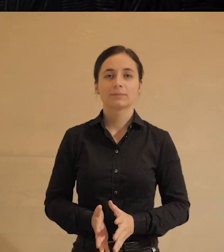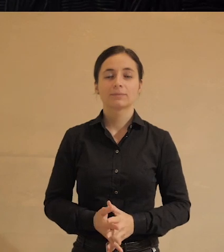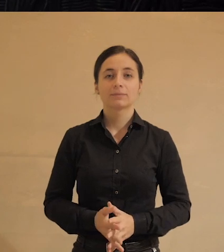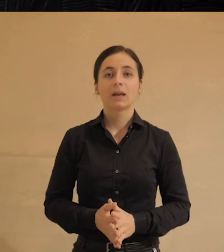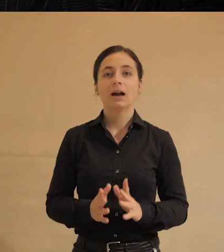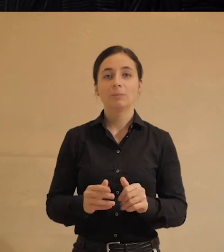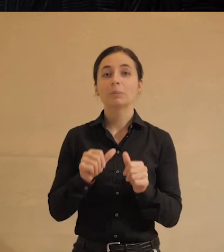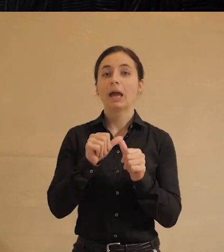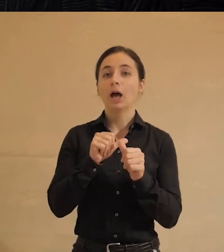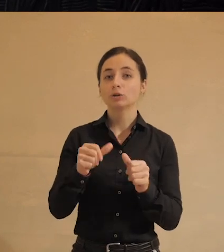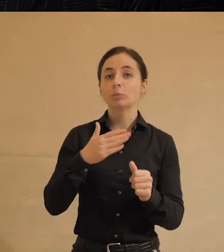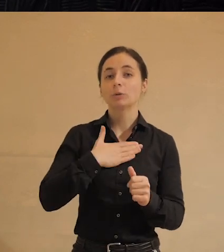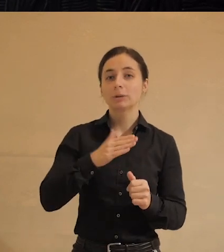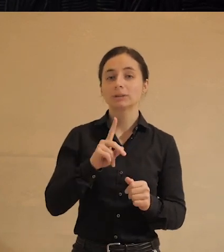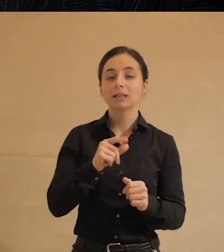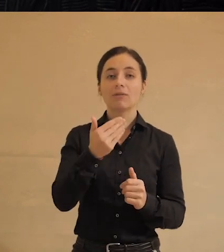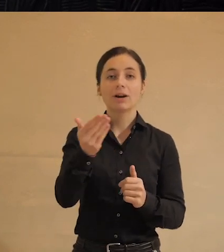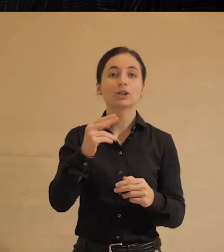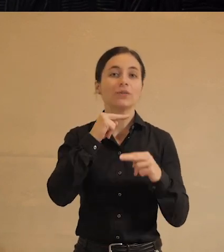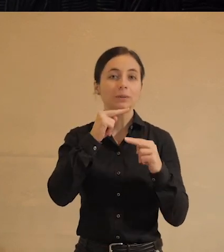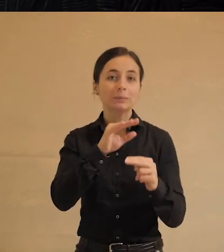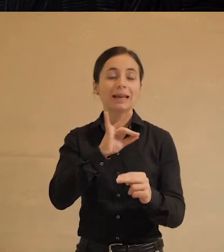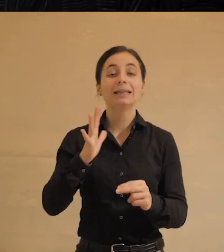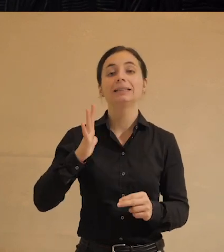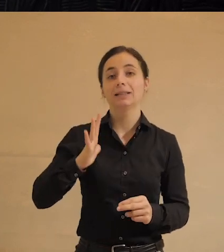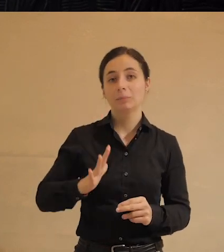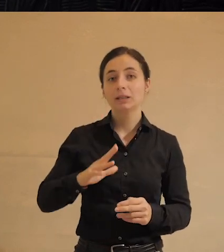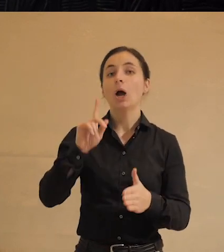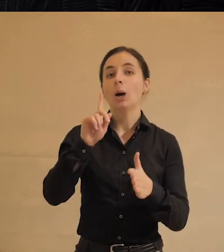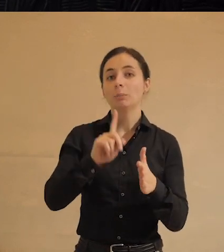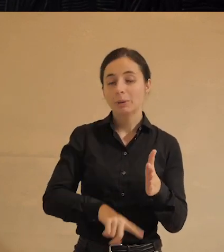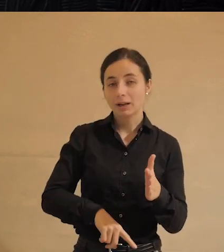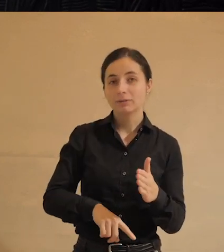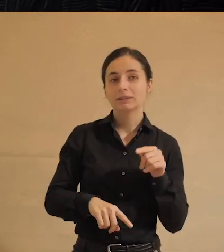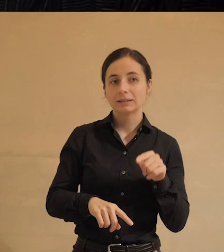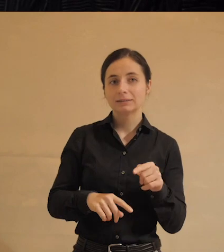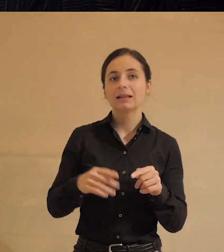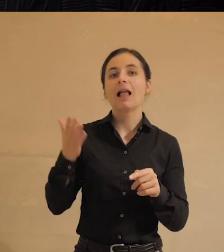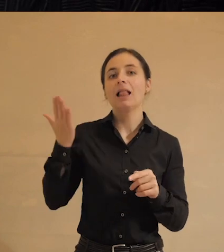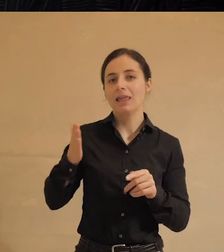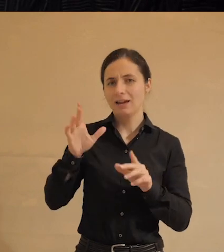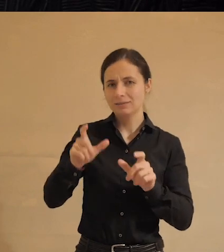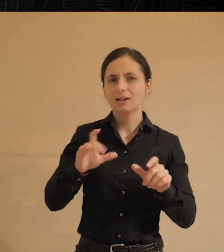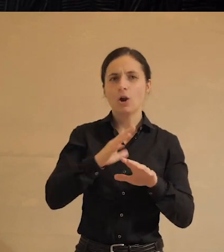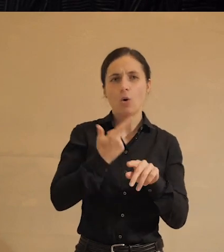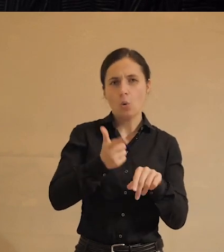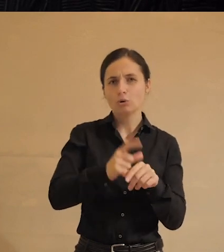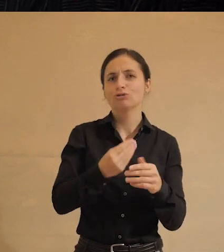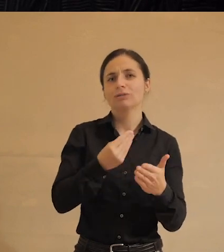И в особенности благодарю вас за ваше внимание и терпение. Поверьте, лектор это очень ценит. Спасибо.